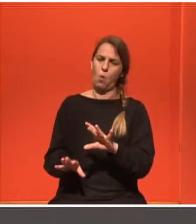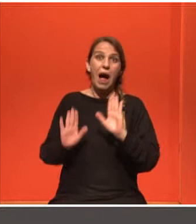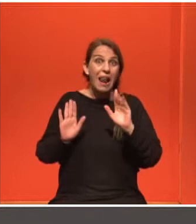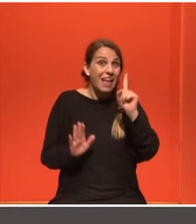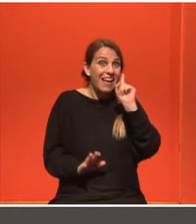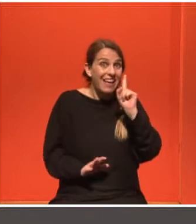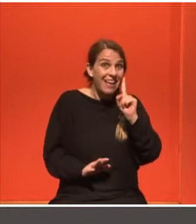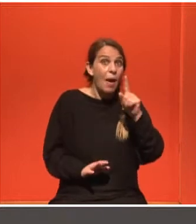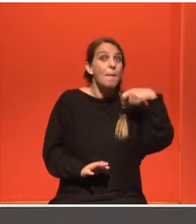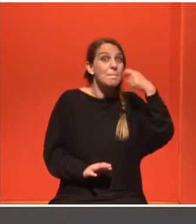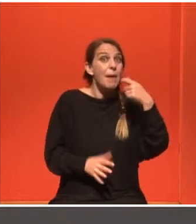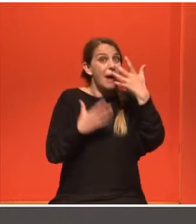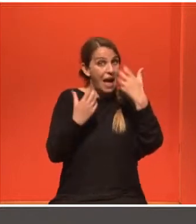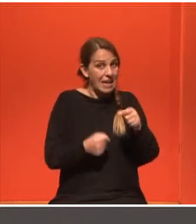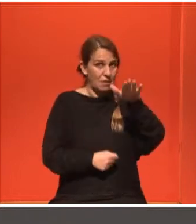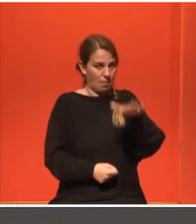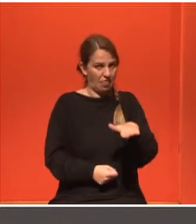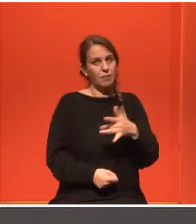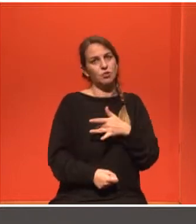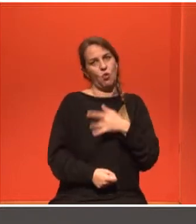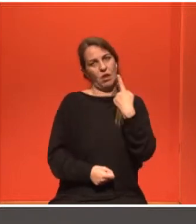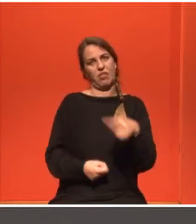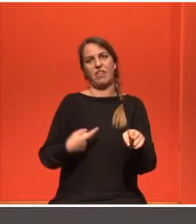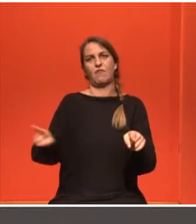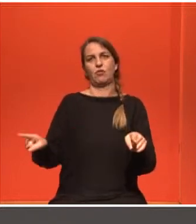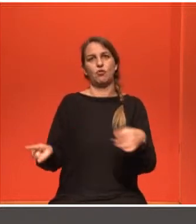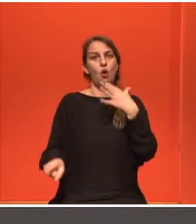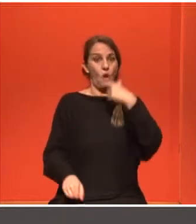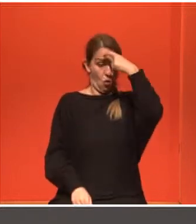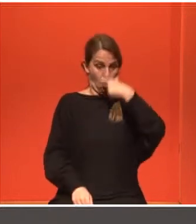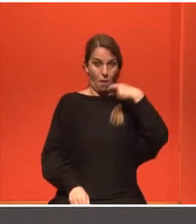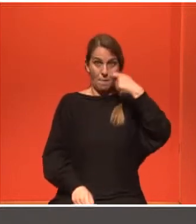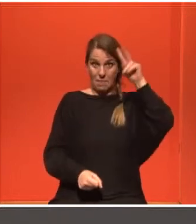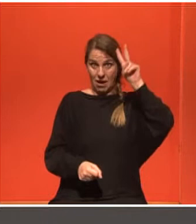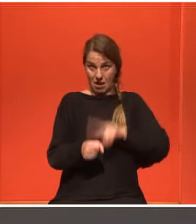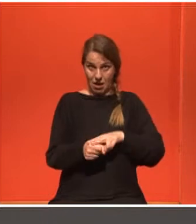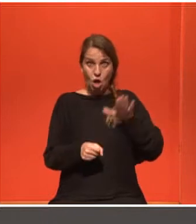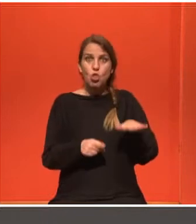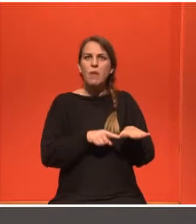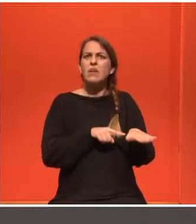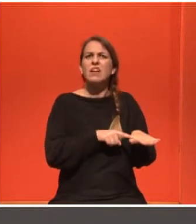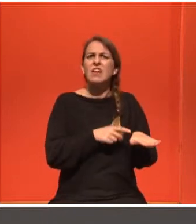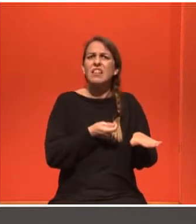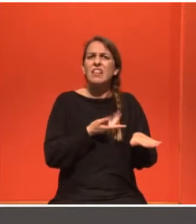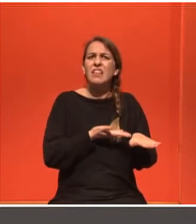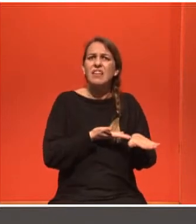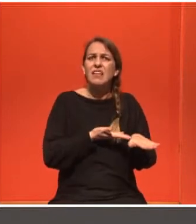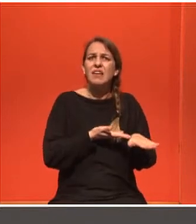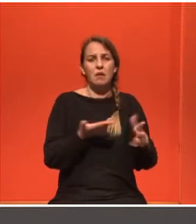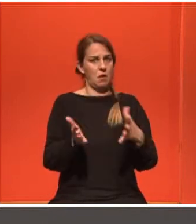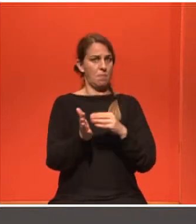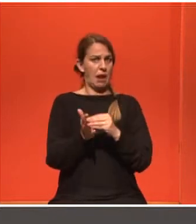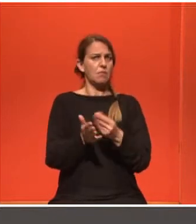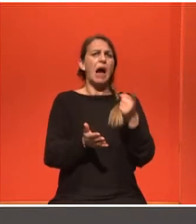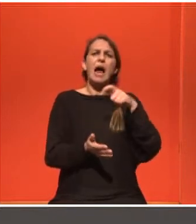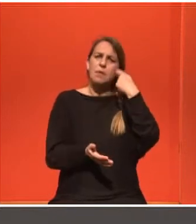Αλλά είναι άλλη ψυχολογία. Γιατί ανάμεσα στις γυναίκες υπάρχουν πάλι διαφορετικότητες. Πολλές. Εδώ